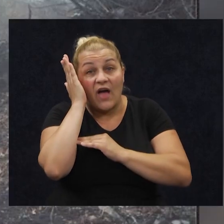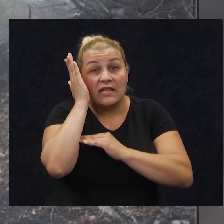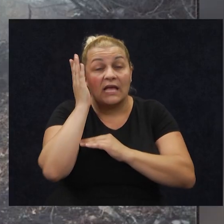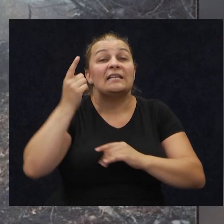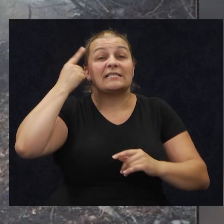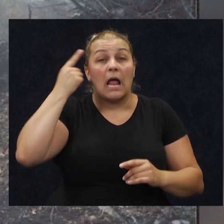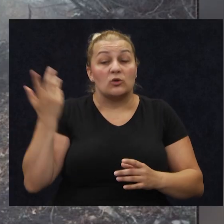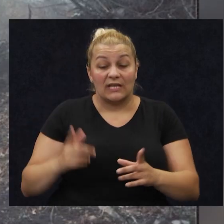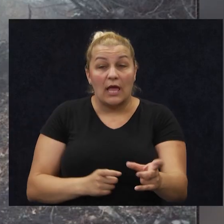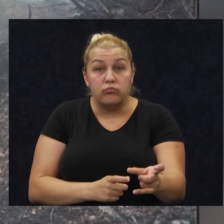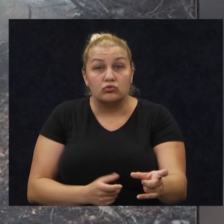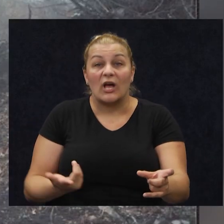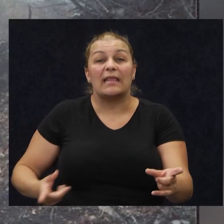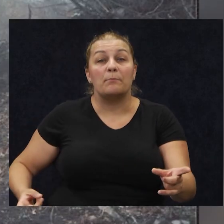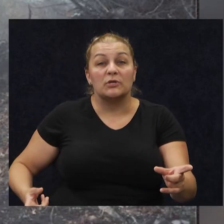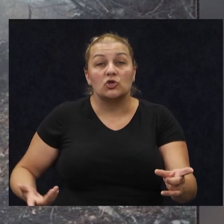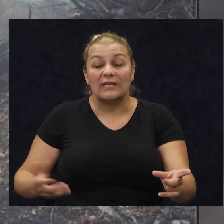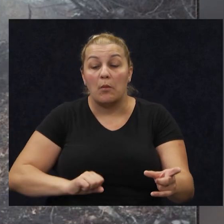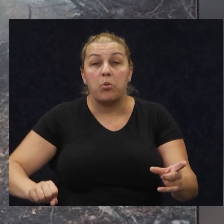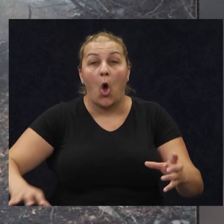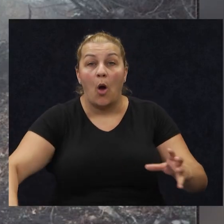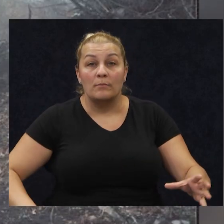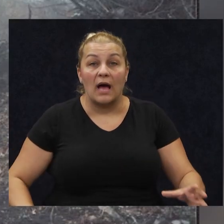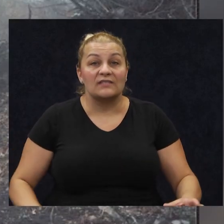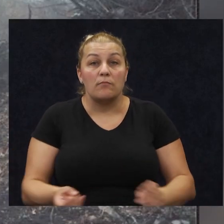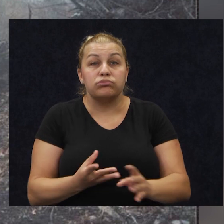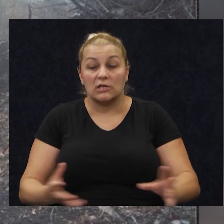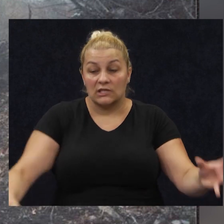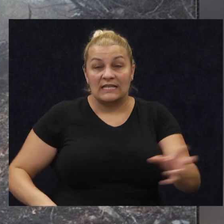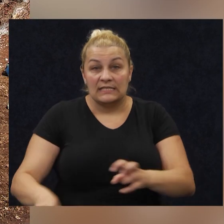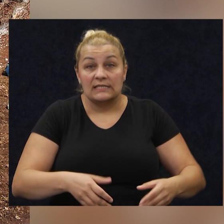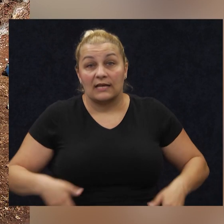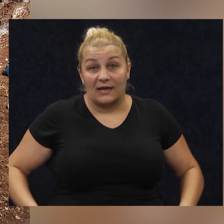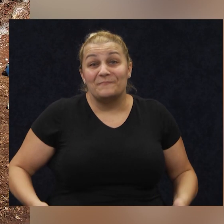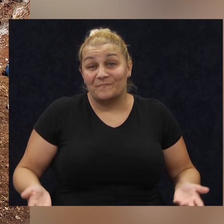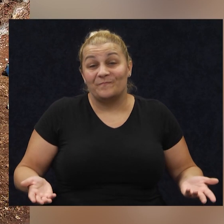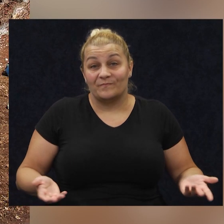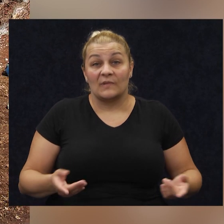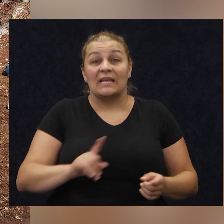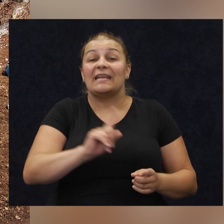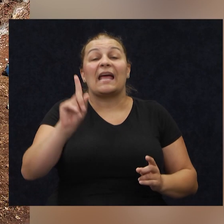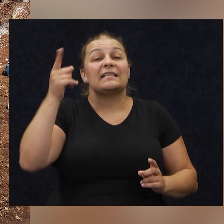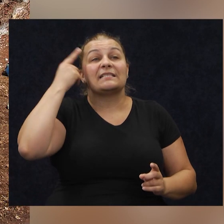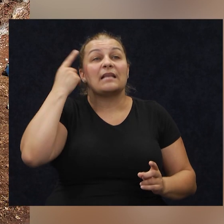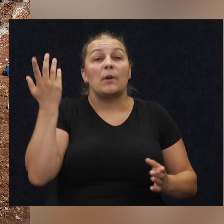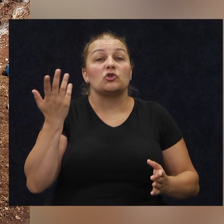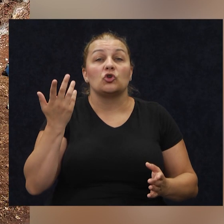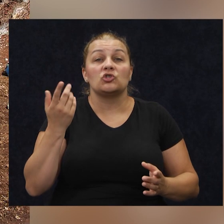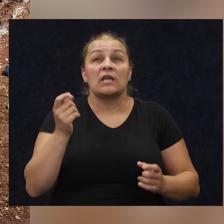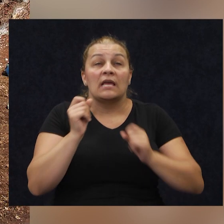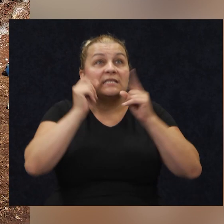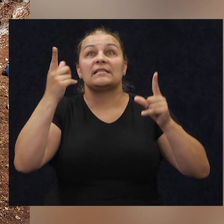znalo se di je puška, di je pištolj, di je bomba i sve se brzinski dijelovalo, jer nikad se nije znalo koji je faktor